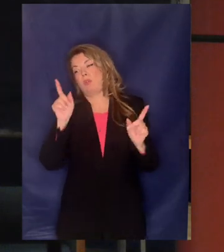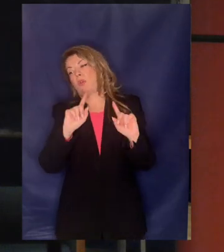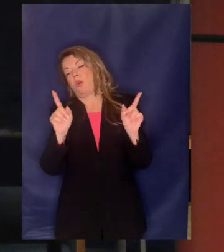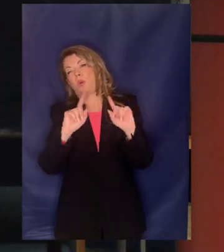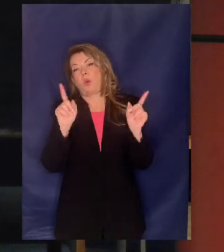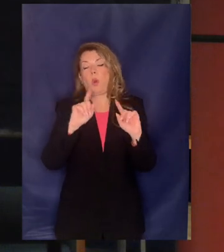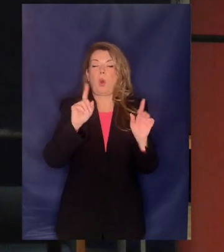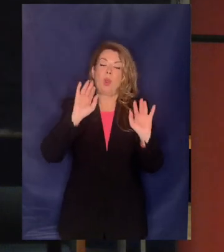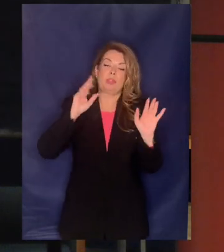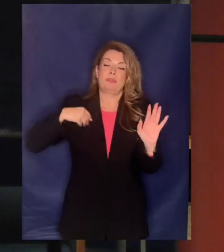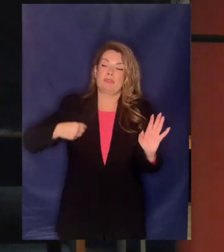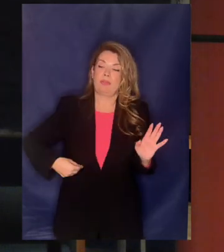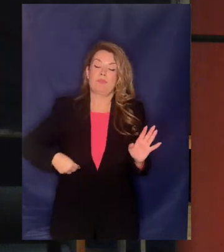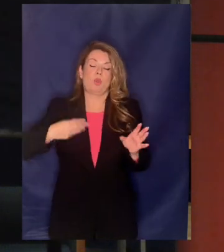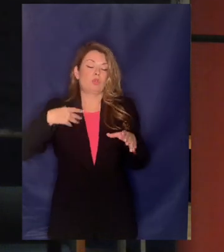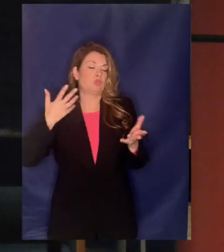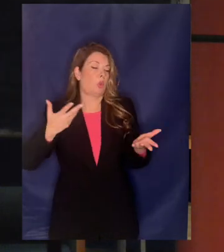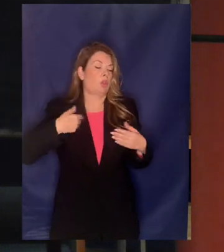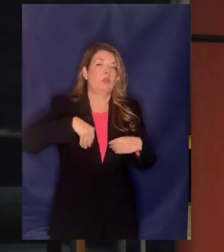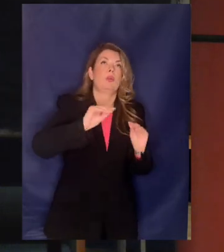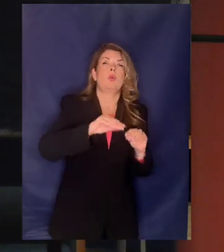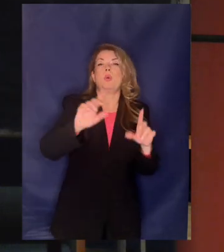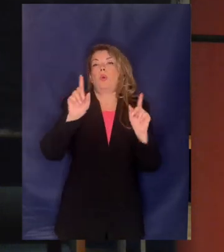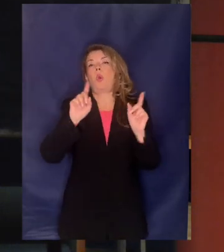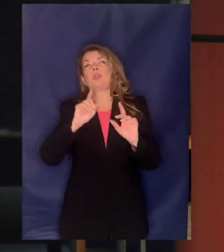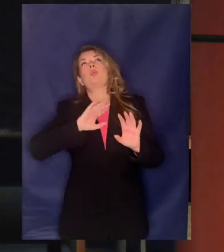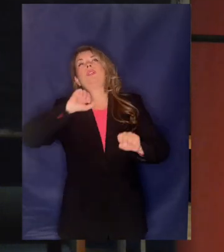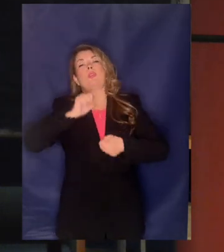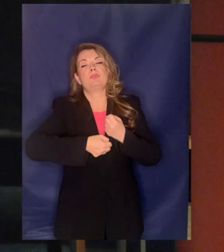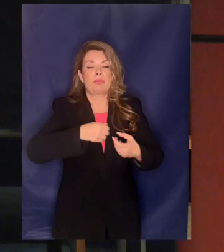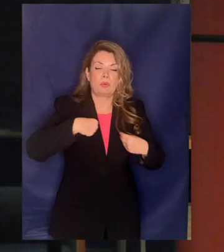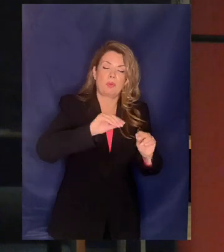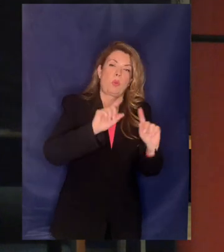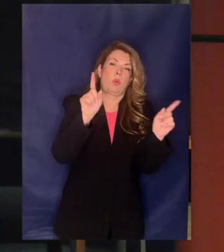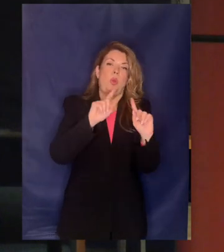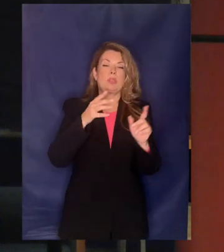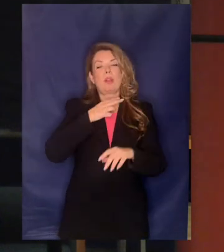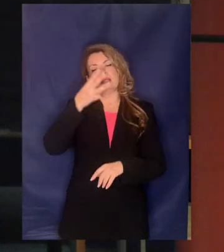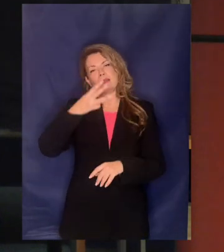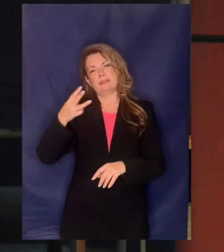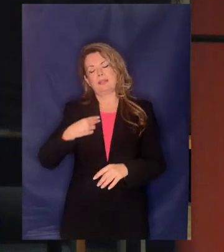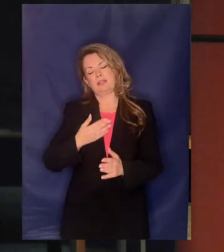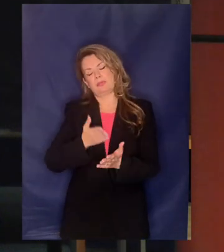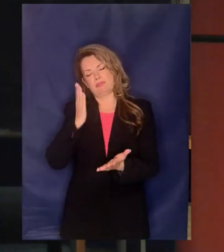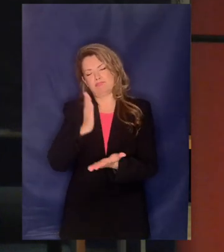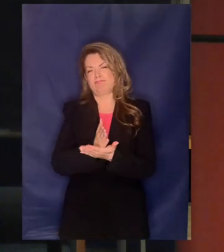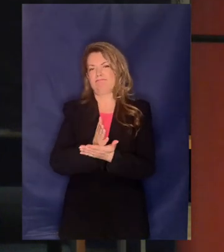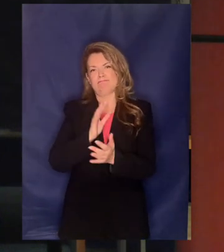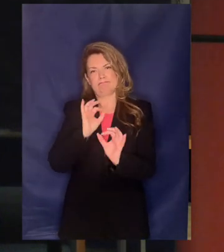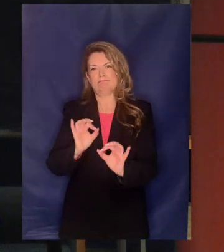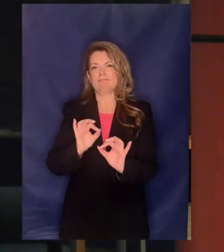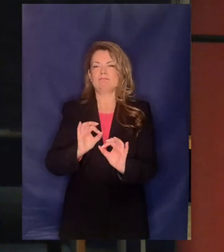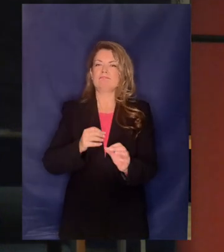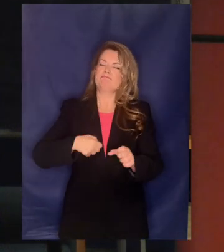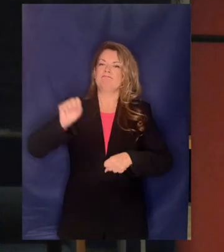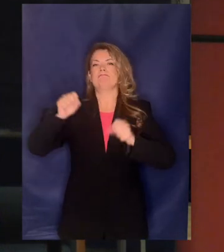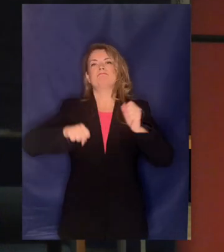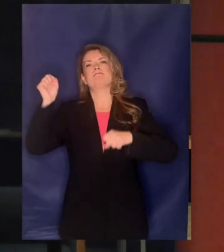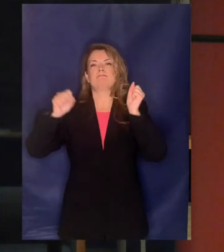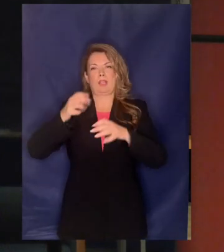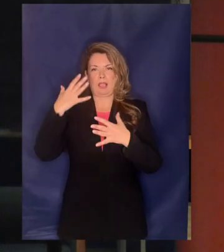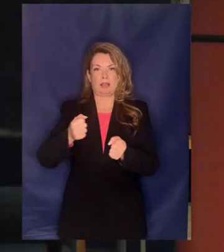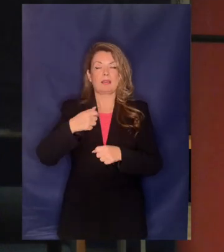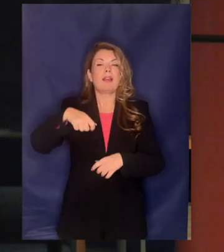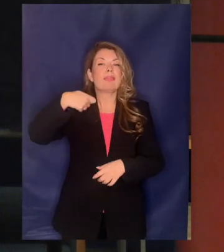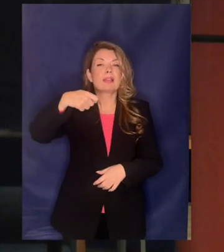αποκρατικοποίηση ούτε για απόπειρα αποκρατικοποίησης και βεβαίως ο ΣΥΡΙΖΑ έχει και πολύ ορθά τις πολύ σωμαρές ενστάσεις του ακούστε τι λέει το